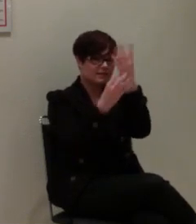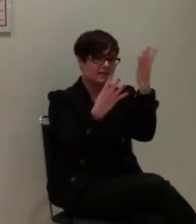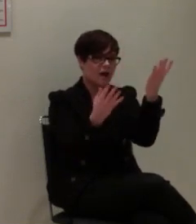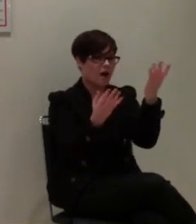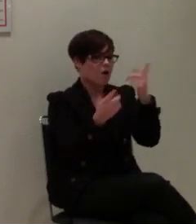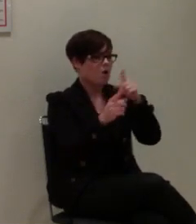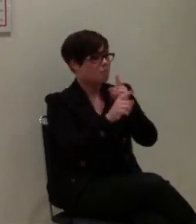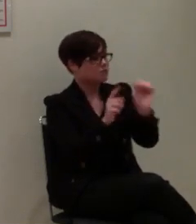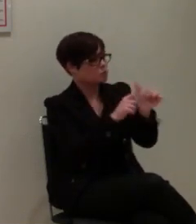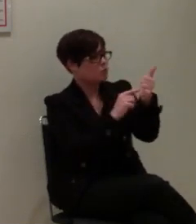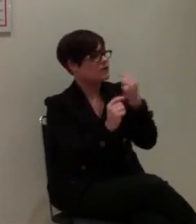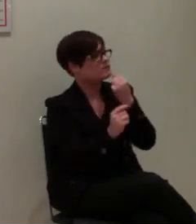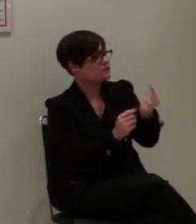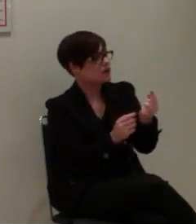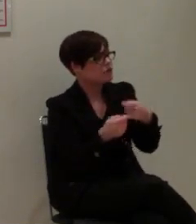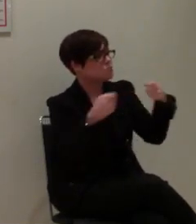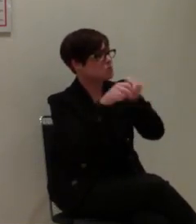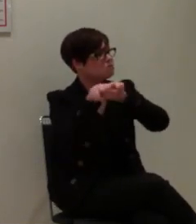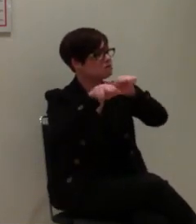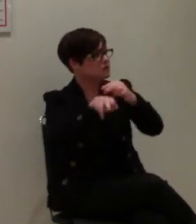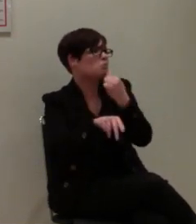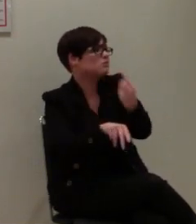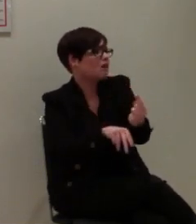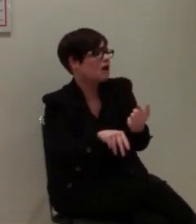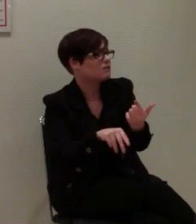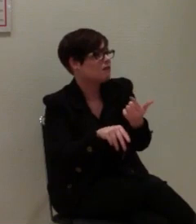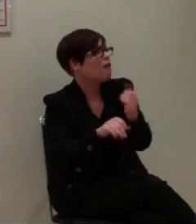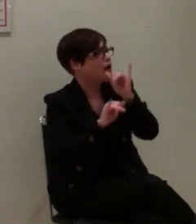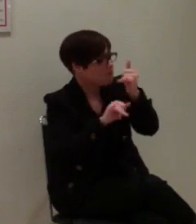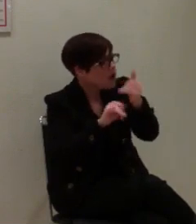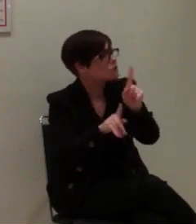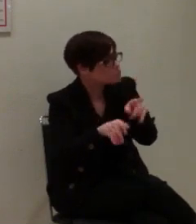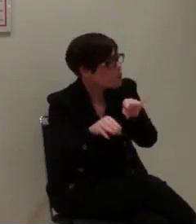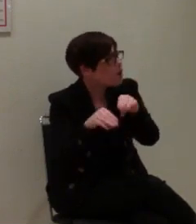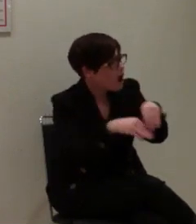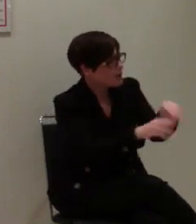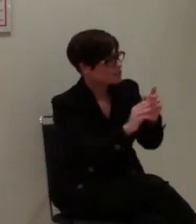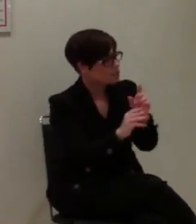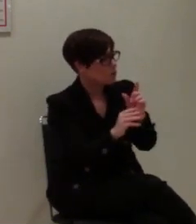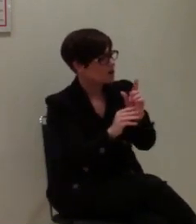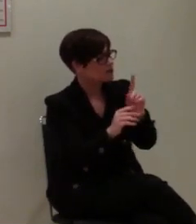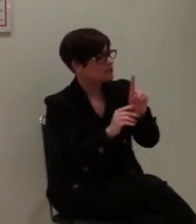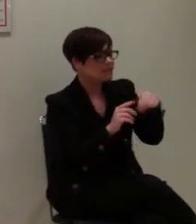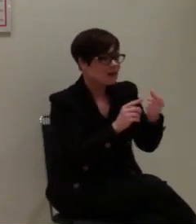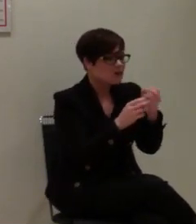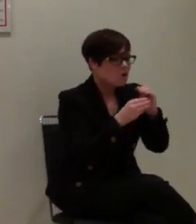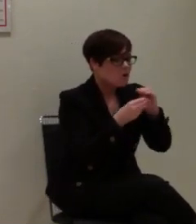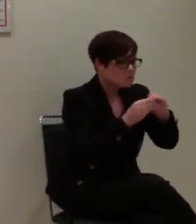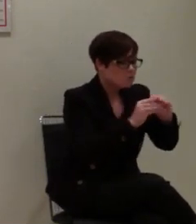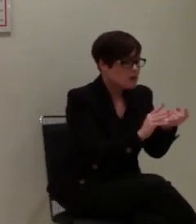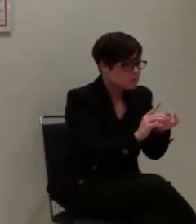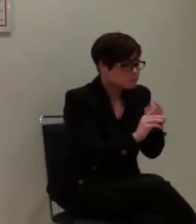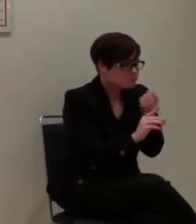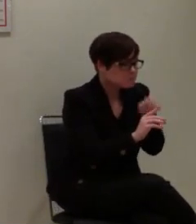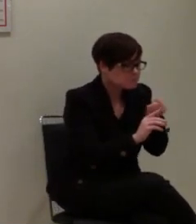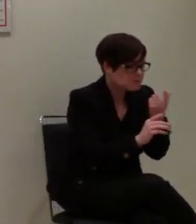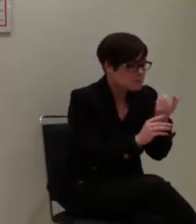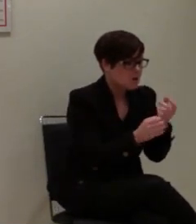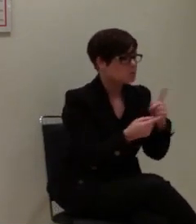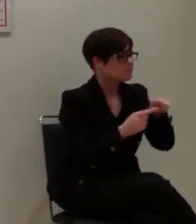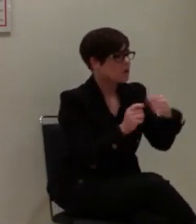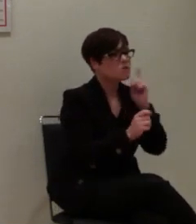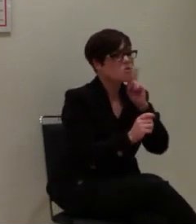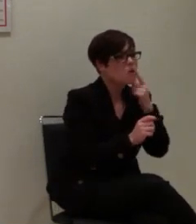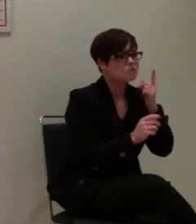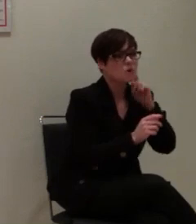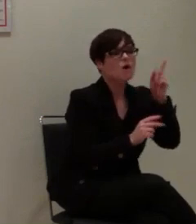warum zuerst gesagt wurde, von der Bundesregierung auch, wir befürworten, dass es eingeführt wird. Dann sind nochmal Problematiken aufgetaucht. Und warum jetzt